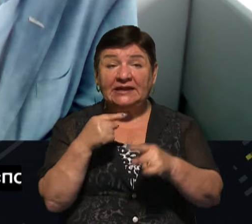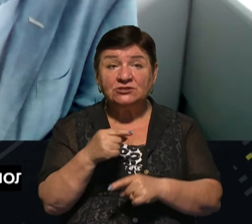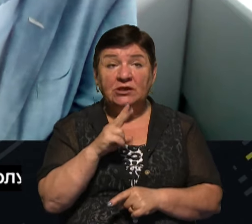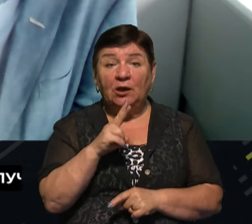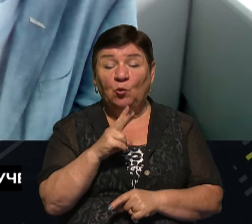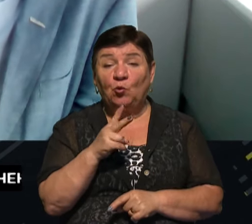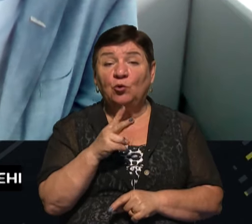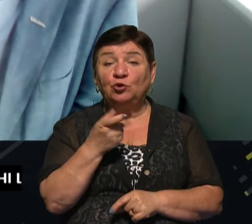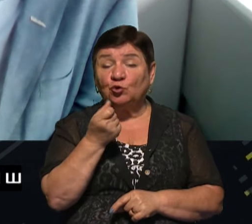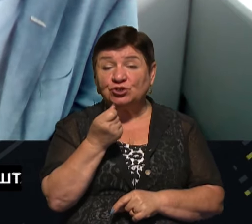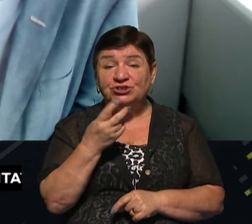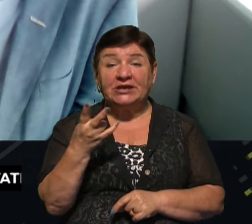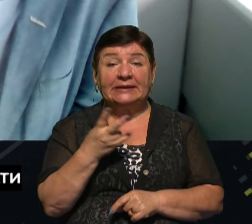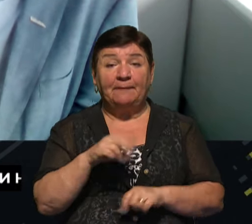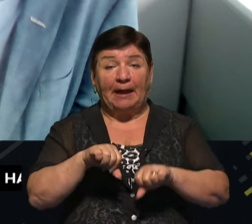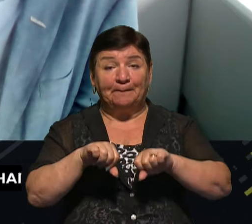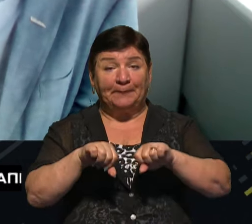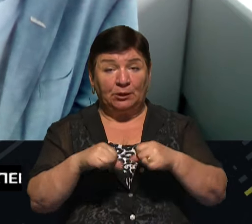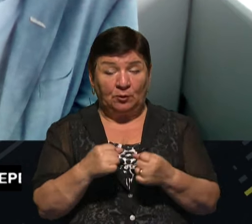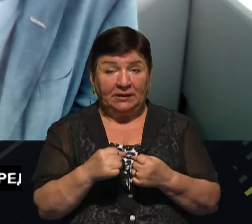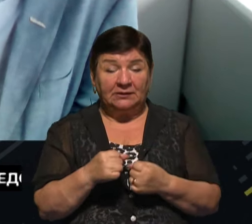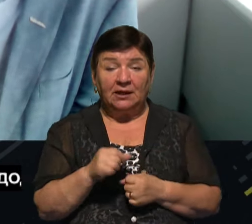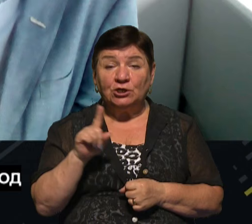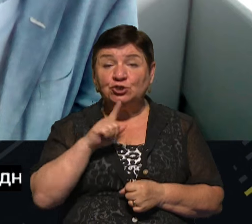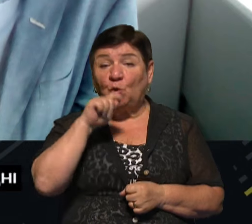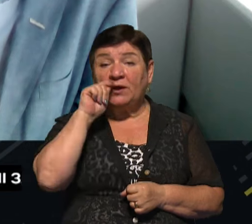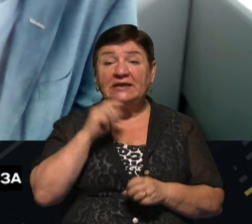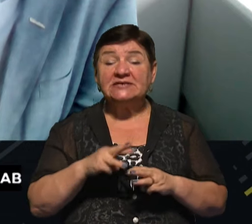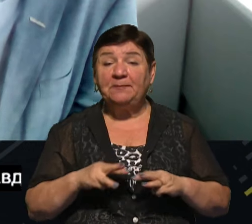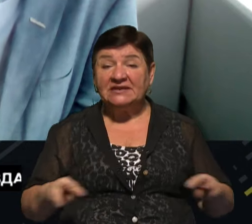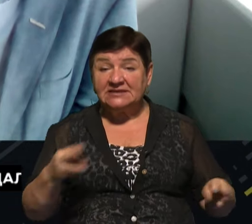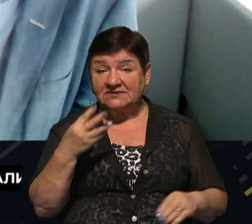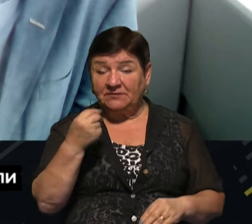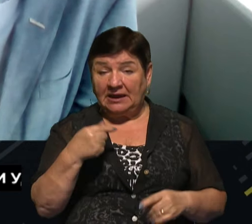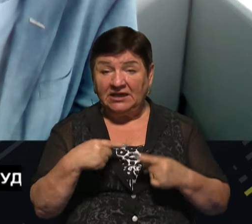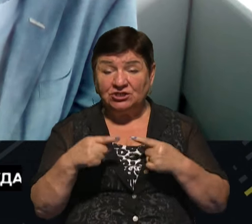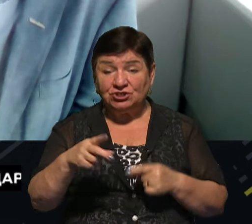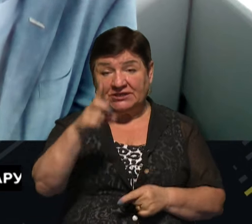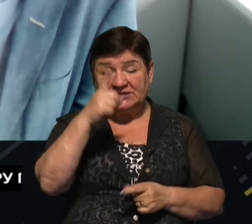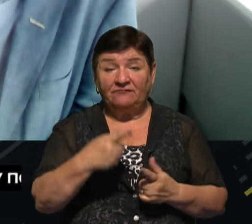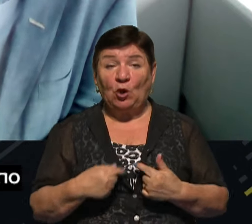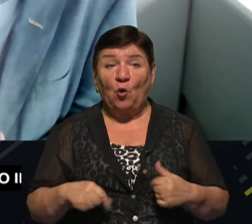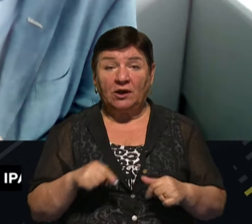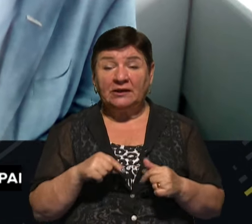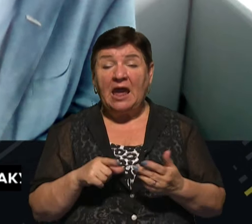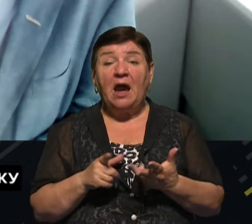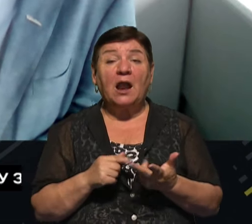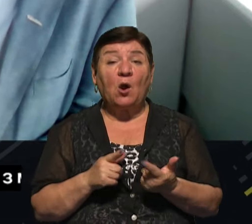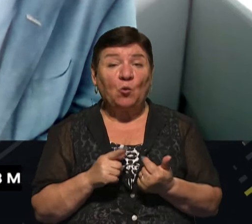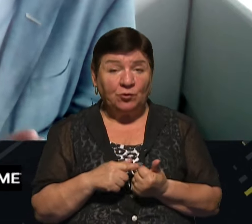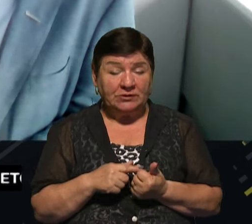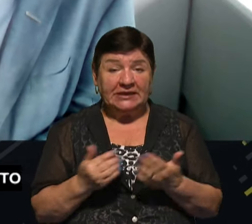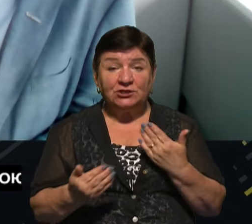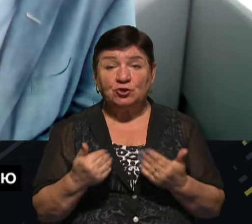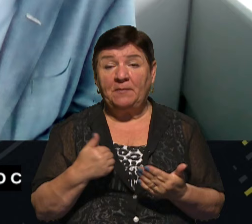трохи переломити, що Українське Міністерство фінансів і інші державні органи рахують лінеарно. Якщо